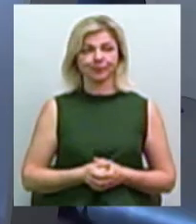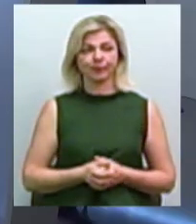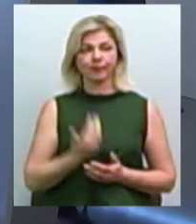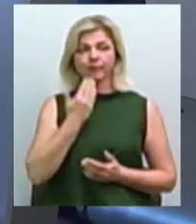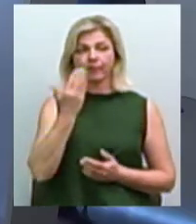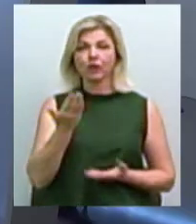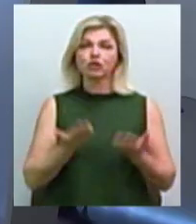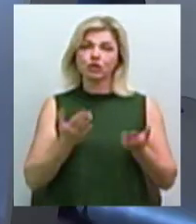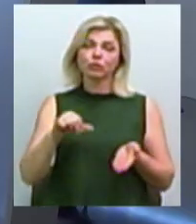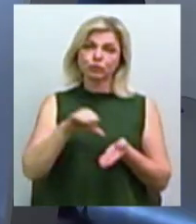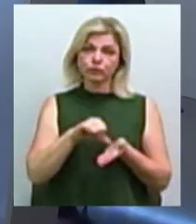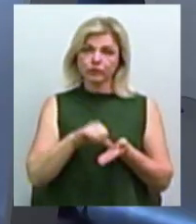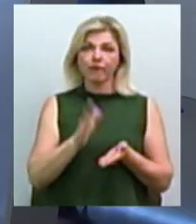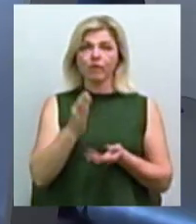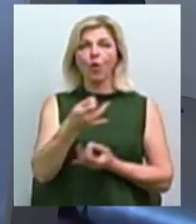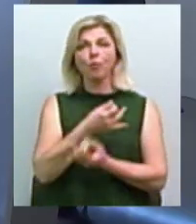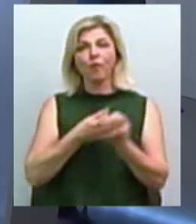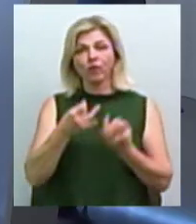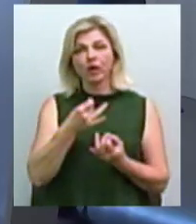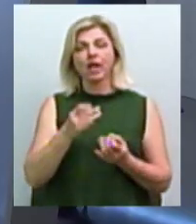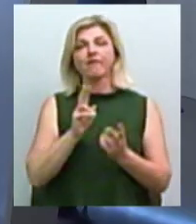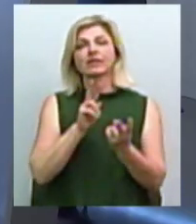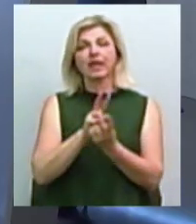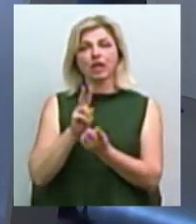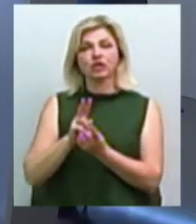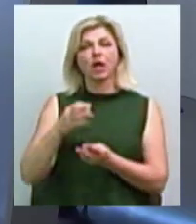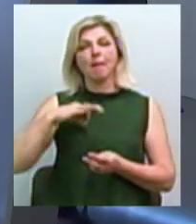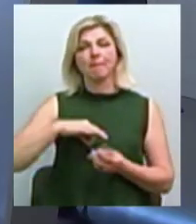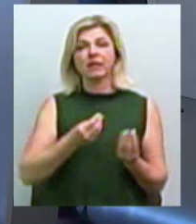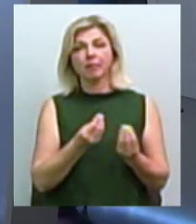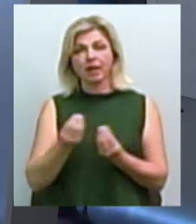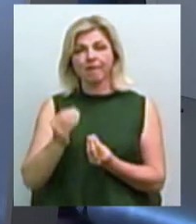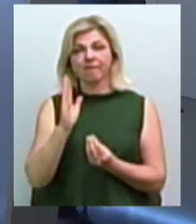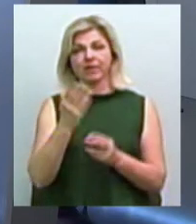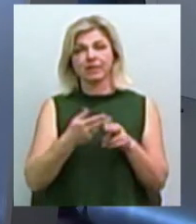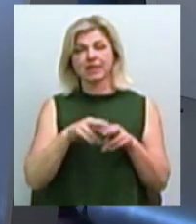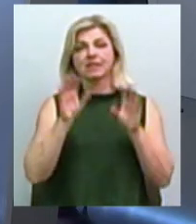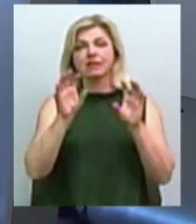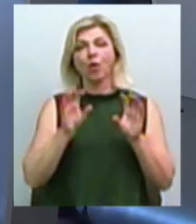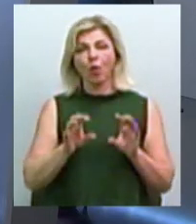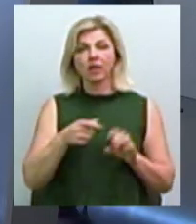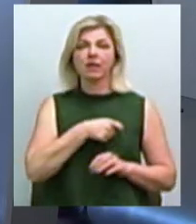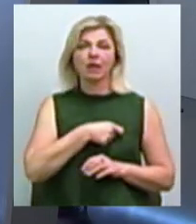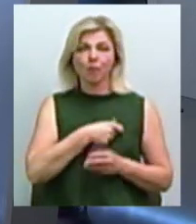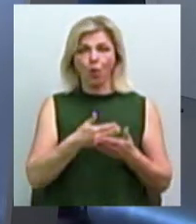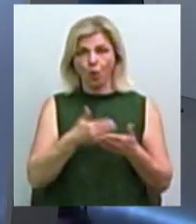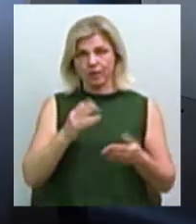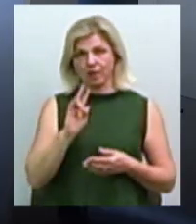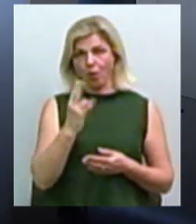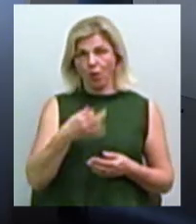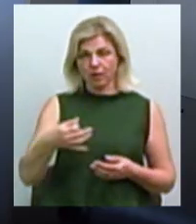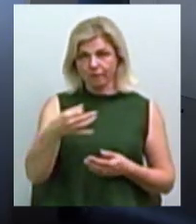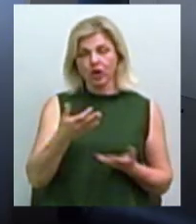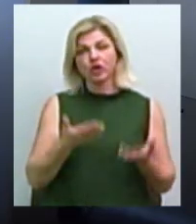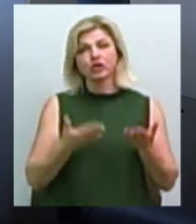обговоренні, у зустрічах з підприємцями, саме по цих законопроектах, народні депутати від Миколаївщини? Чи є